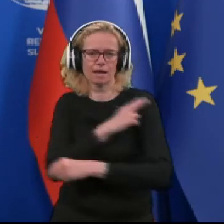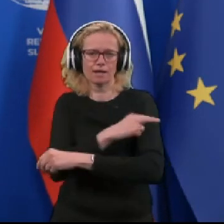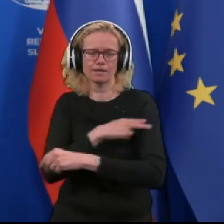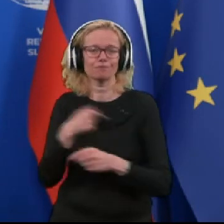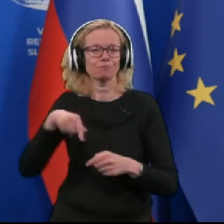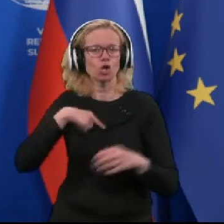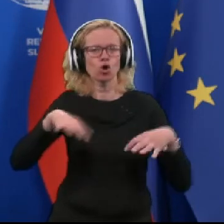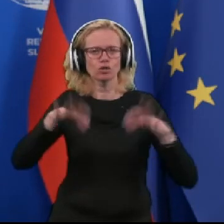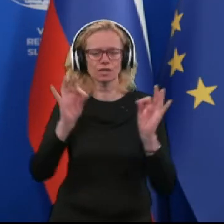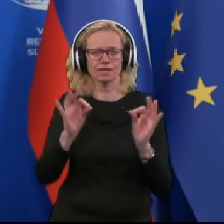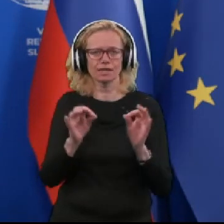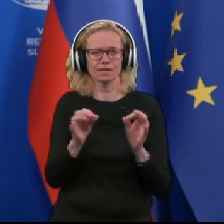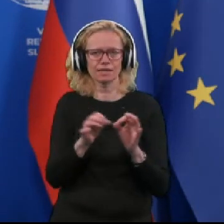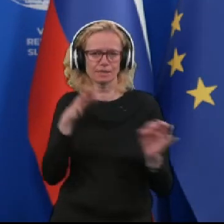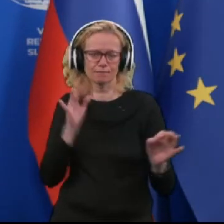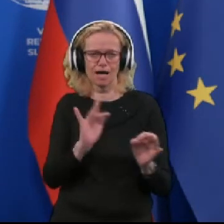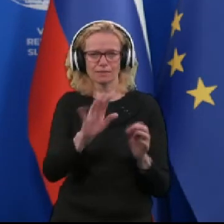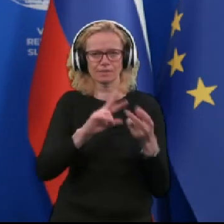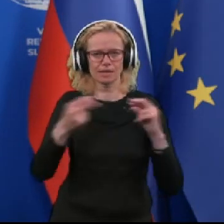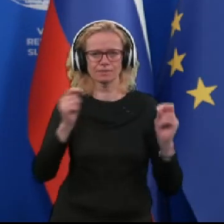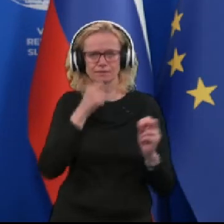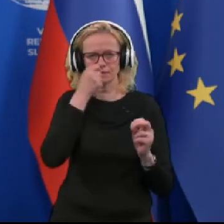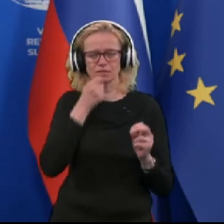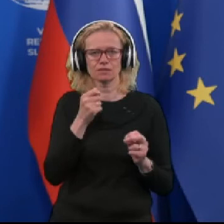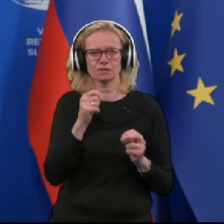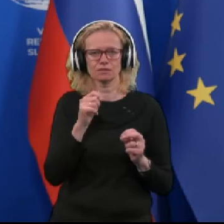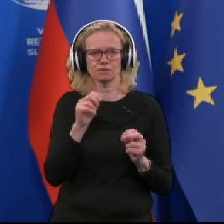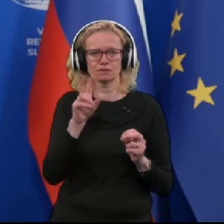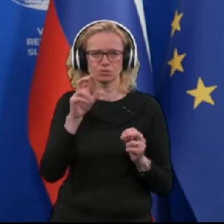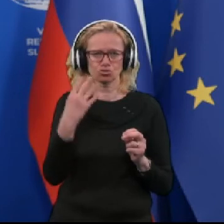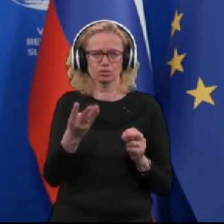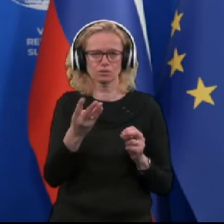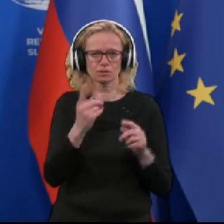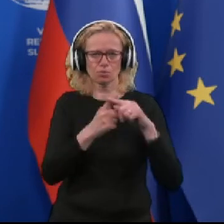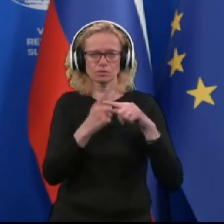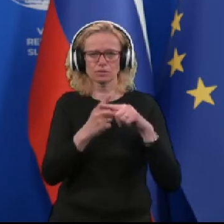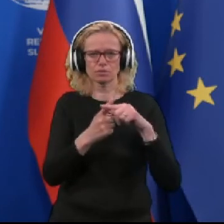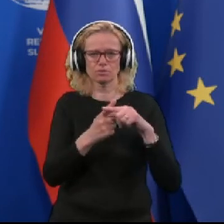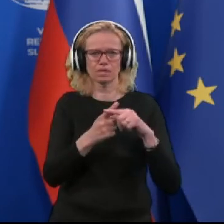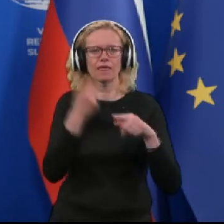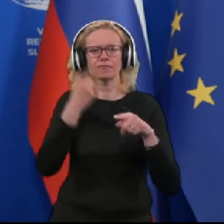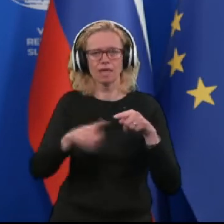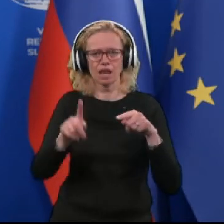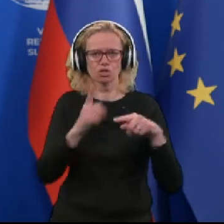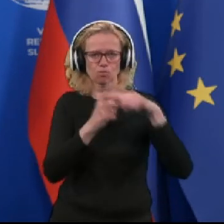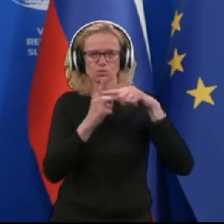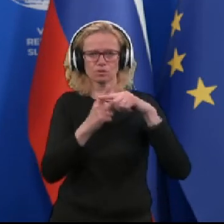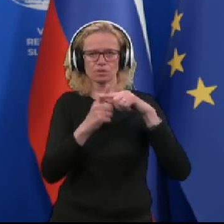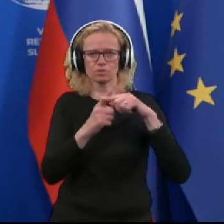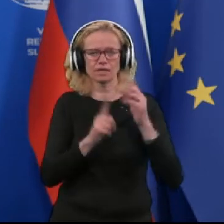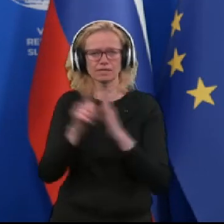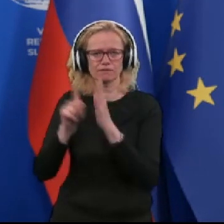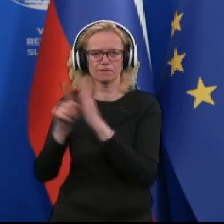odkrili s hitrimi antigenskimi testi 43 pozitivnih. Se pravi, delež pozitivnih izvidov je bil